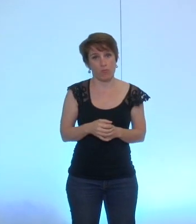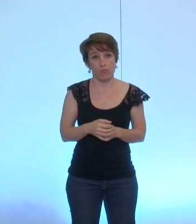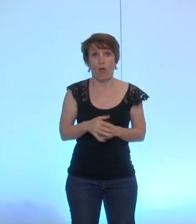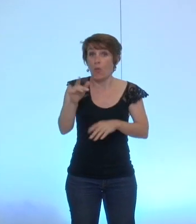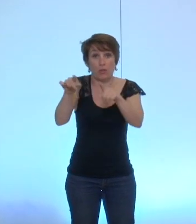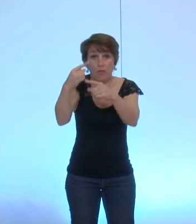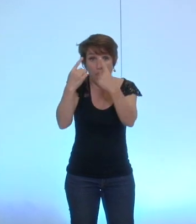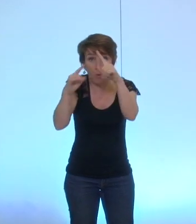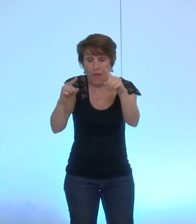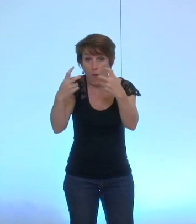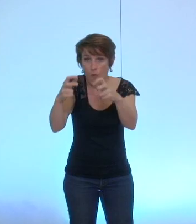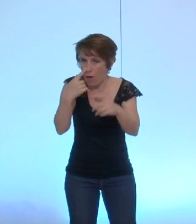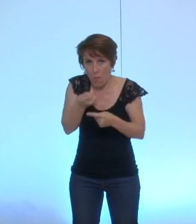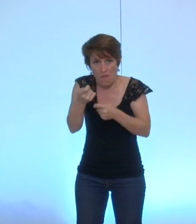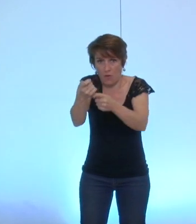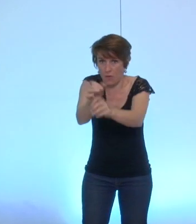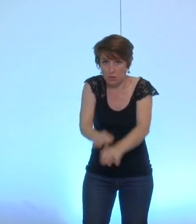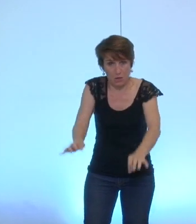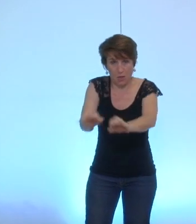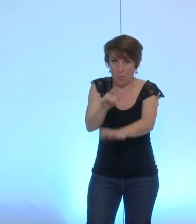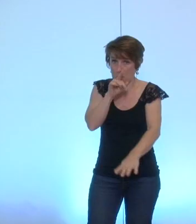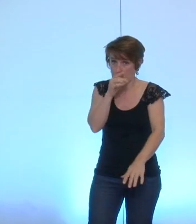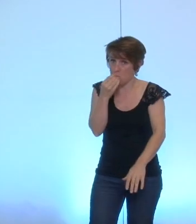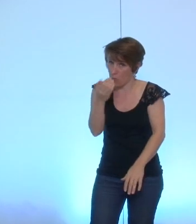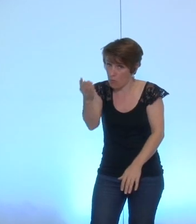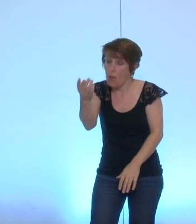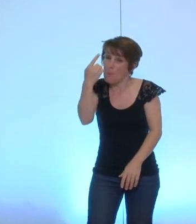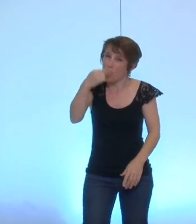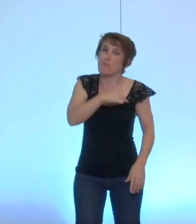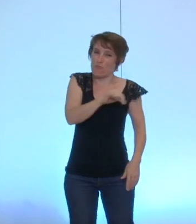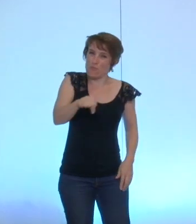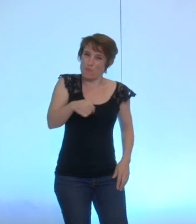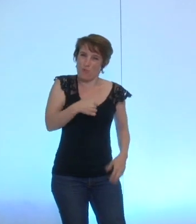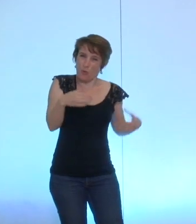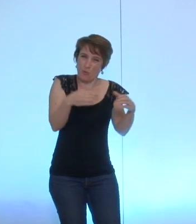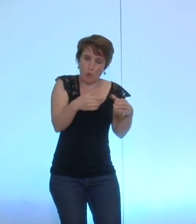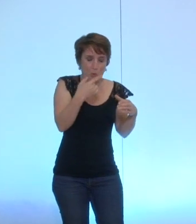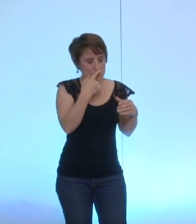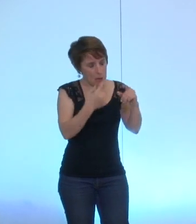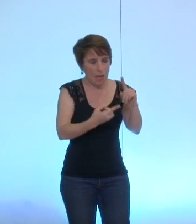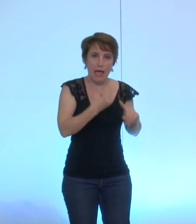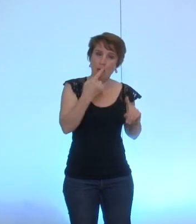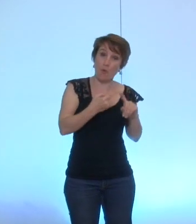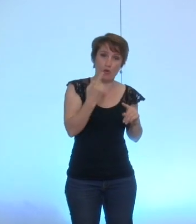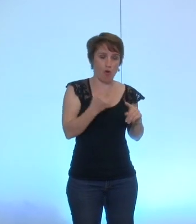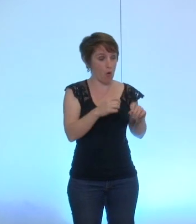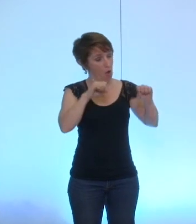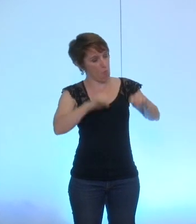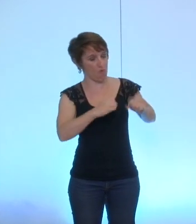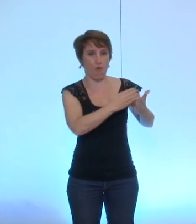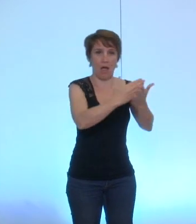personne ne vous obligera de le faire, mais pour notre majorité, la notion du partage des responsabilités et du pouvoir